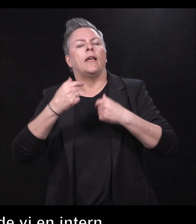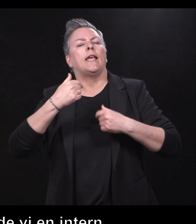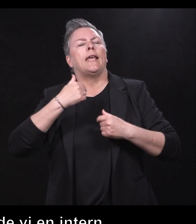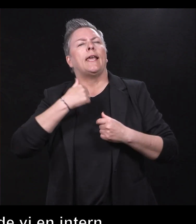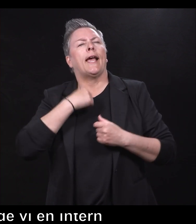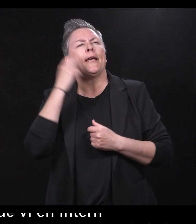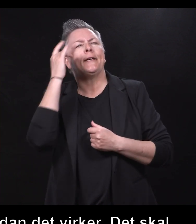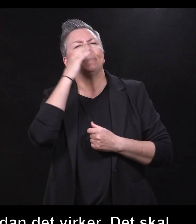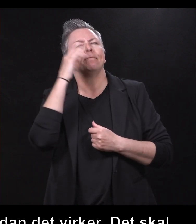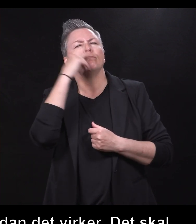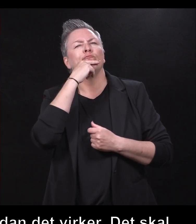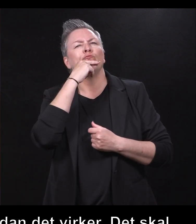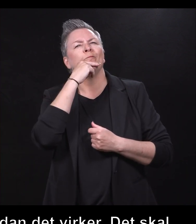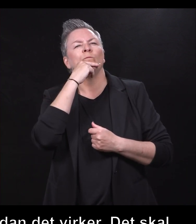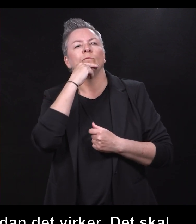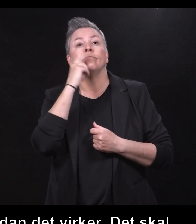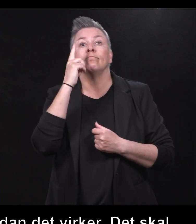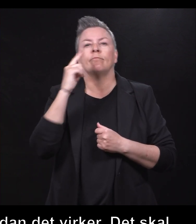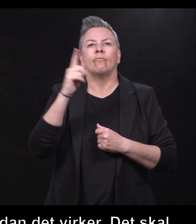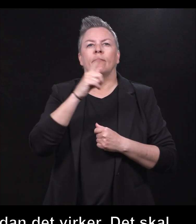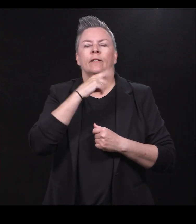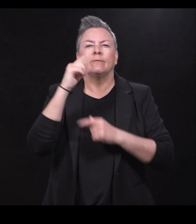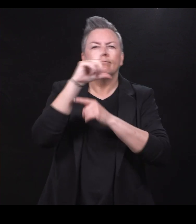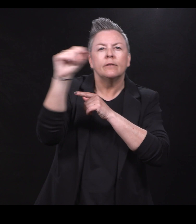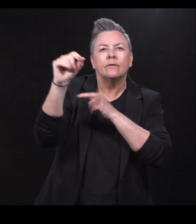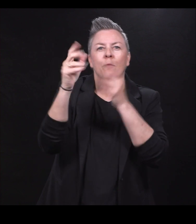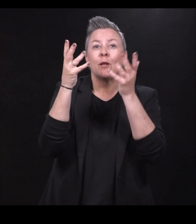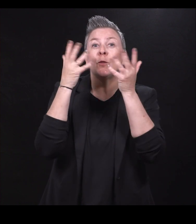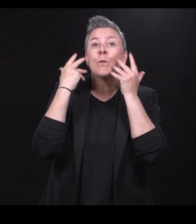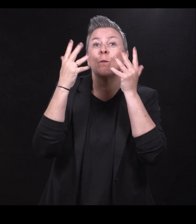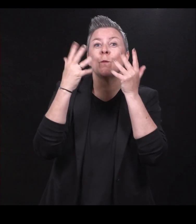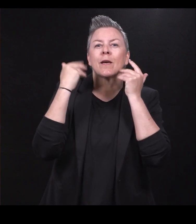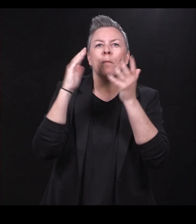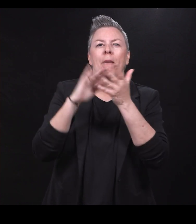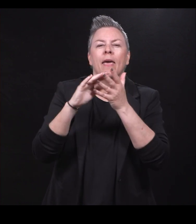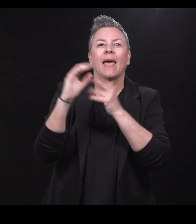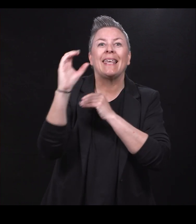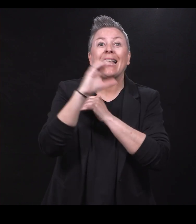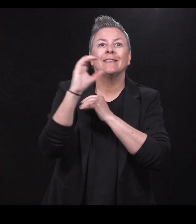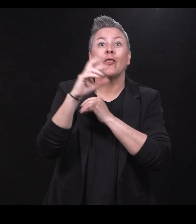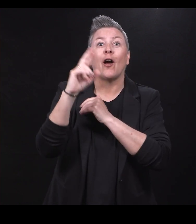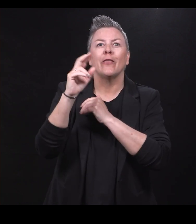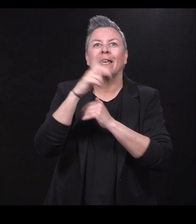at vi skal ta en tur med Kristian Ladek. Vi skal på tokt.